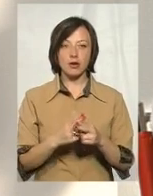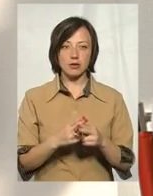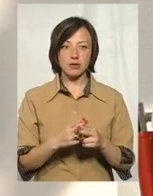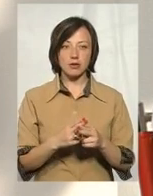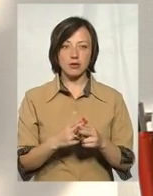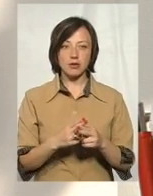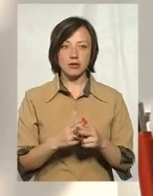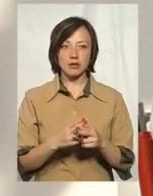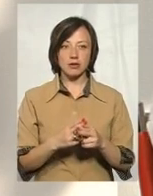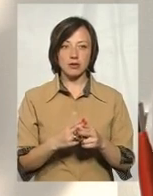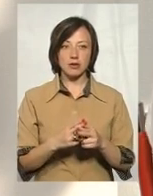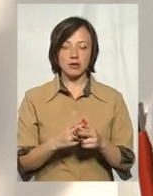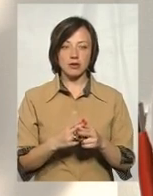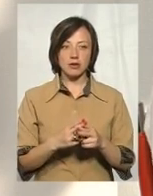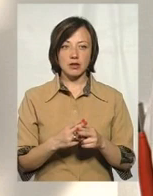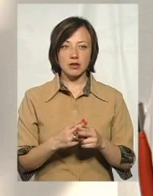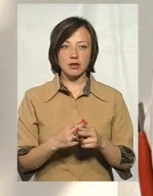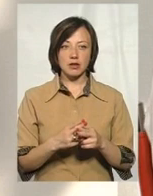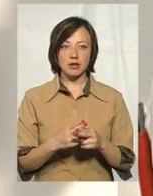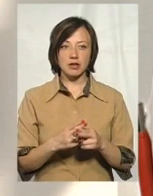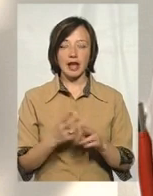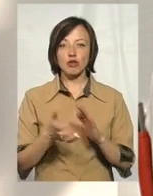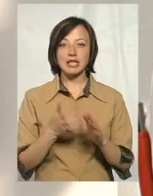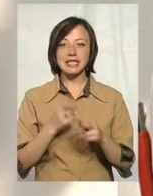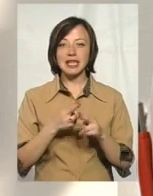у дітей до трьох років.